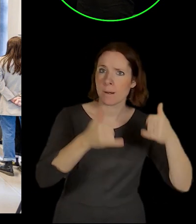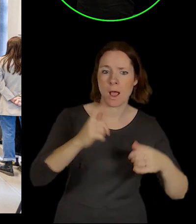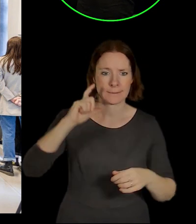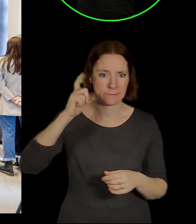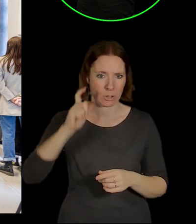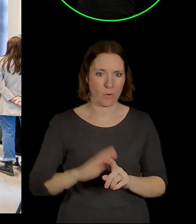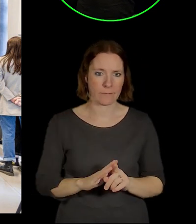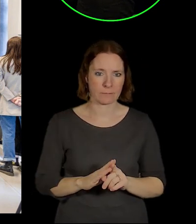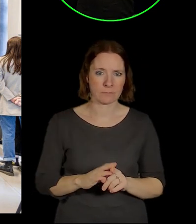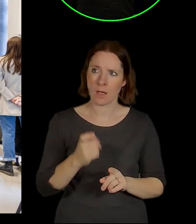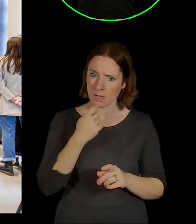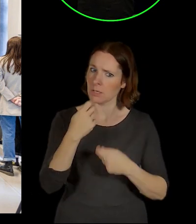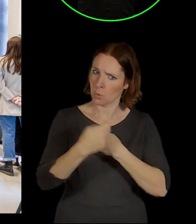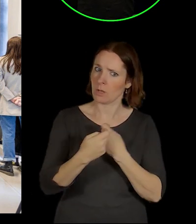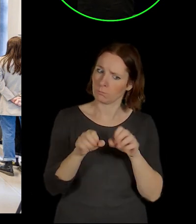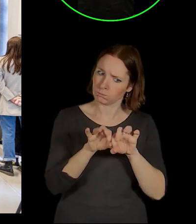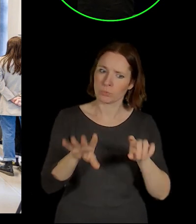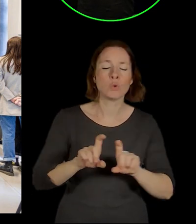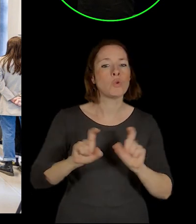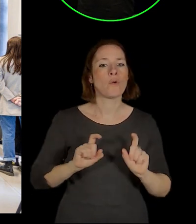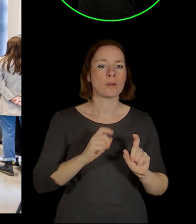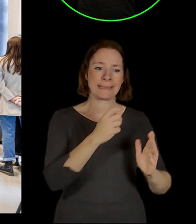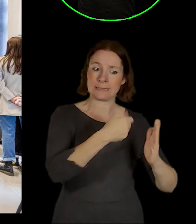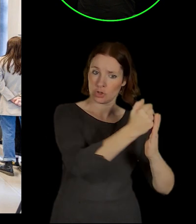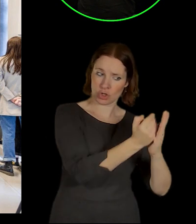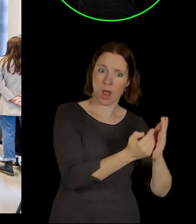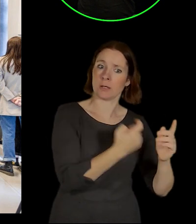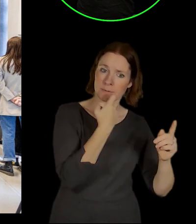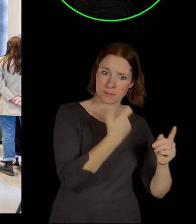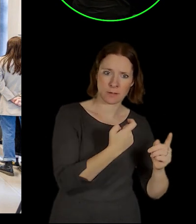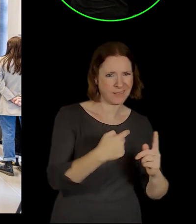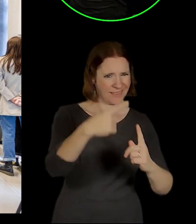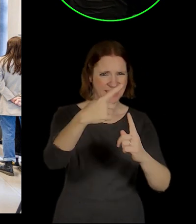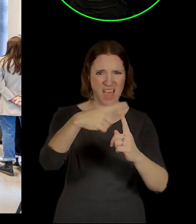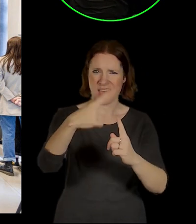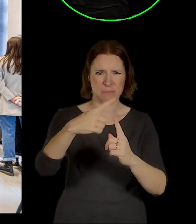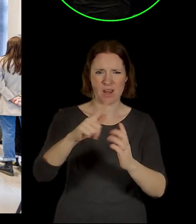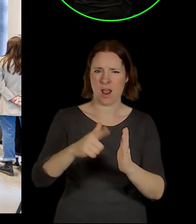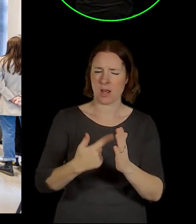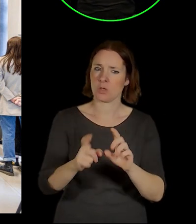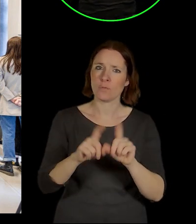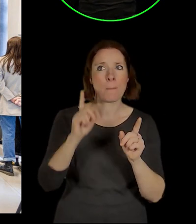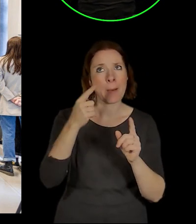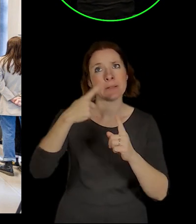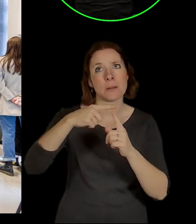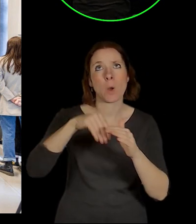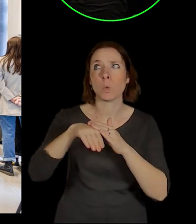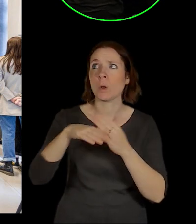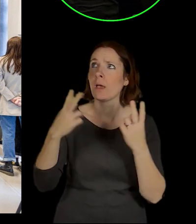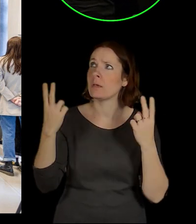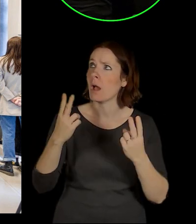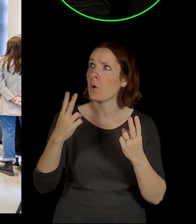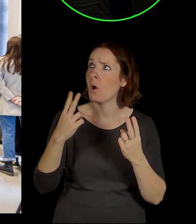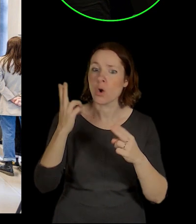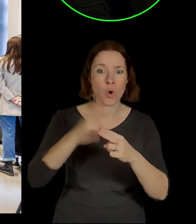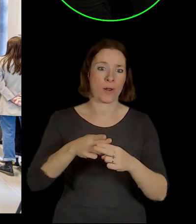v jiných řádech měnit. A navíc pro nástavení terminál tady ty vlaky nekončejí, tady jenom projíždějí. To je pravda. Na terminálu většinou